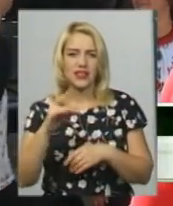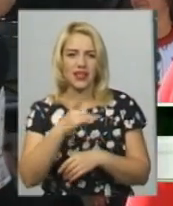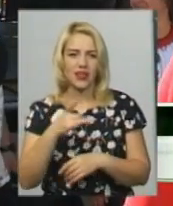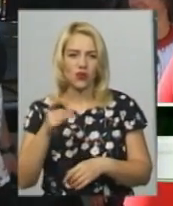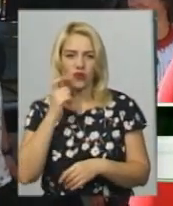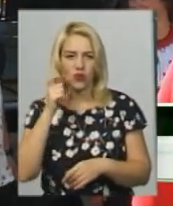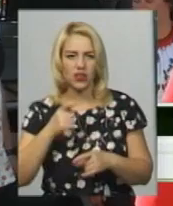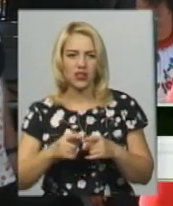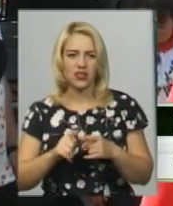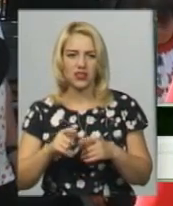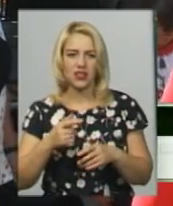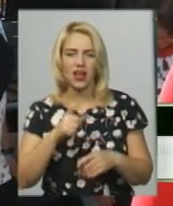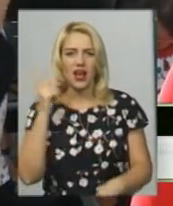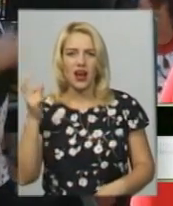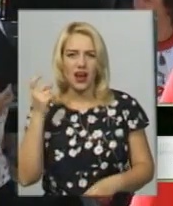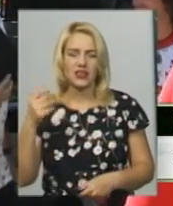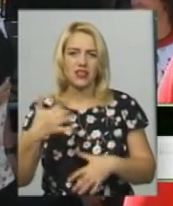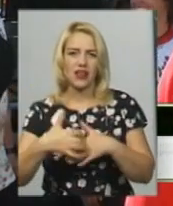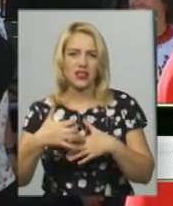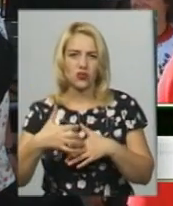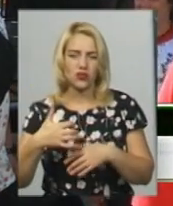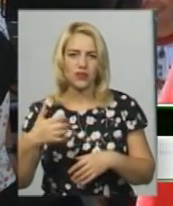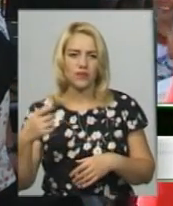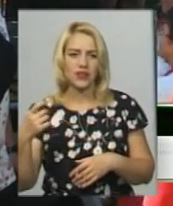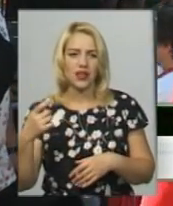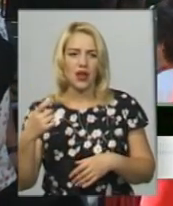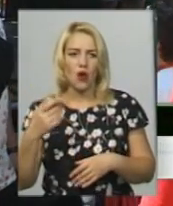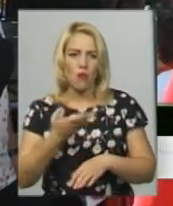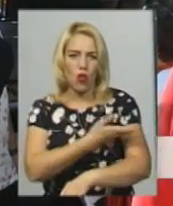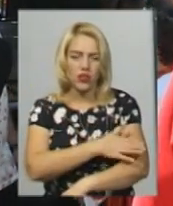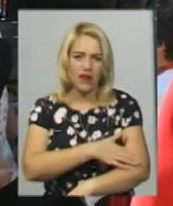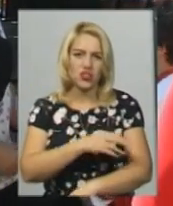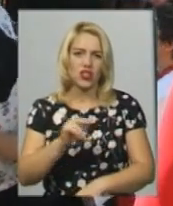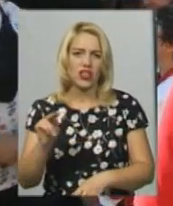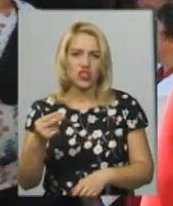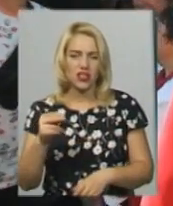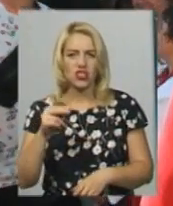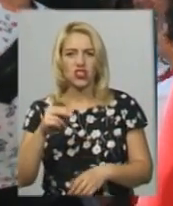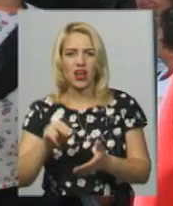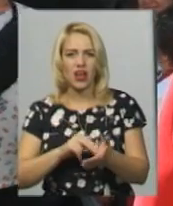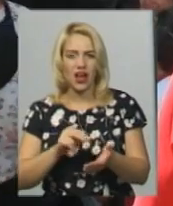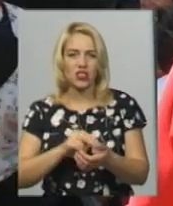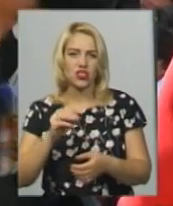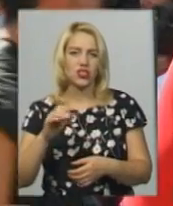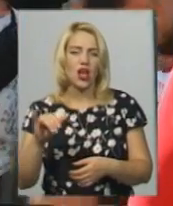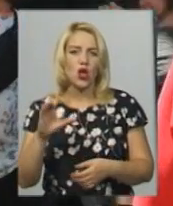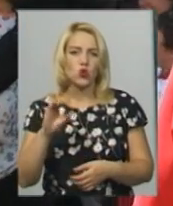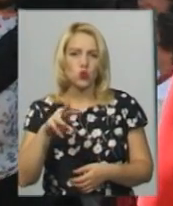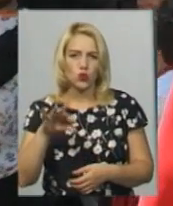України. Це Харківщина, Херсонщина, Полтавщина, Чернігівщина, Черкащина, Сумщина,